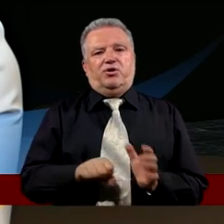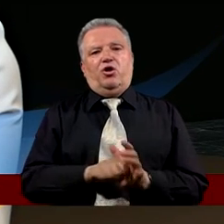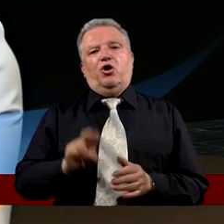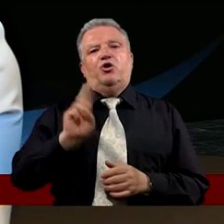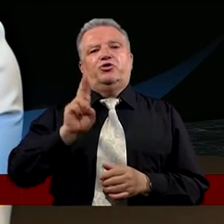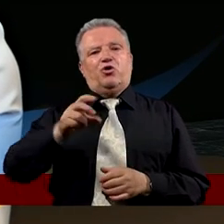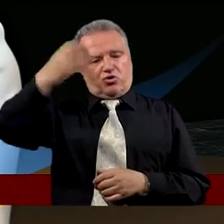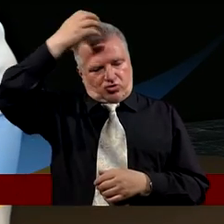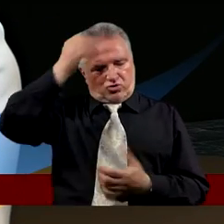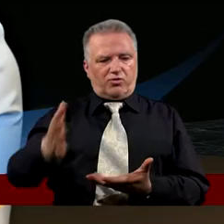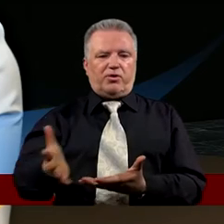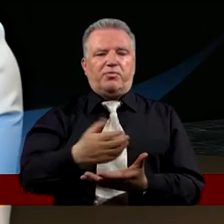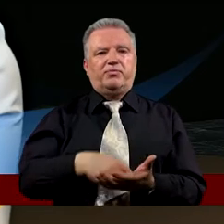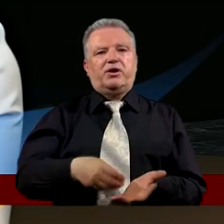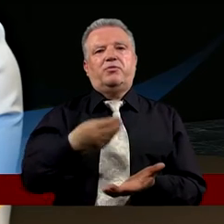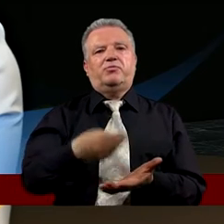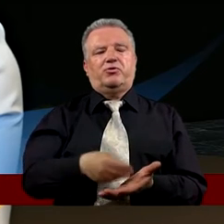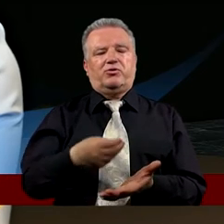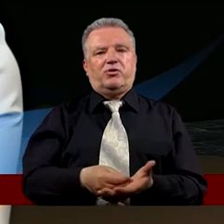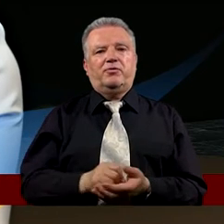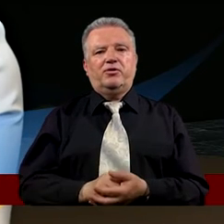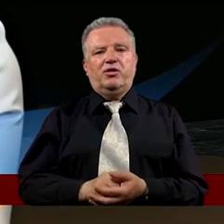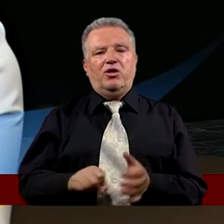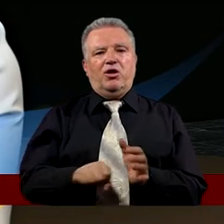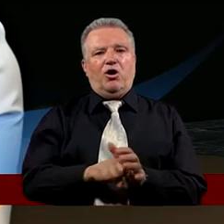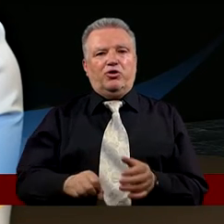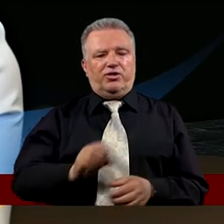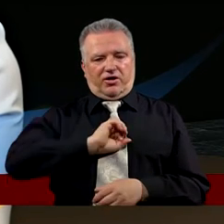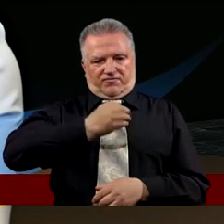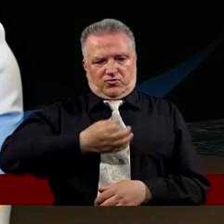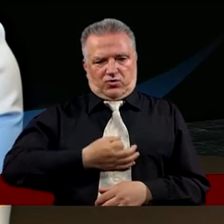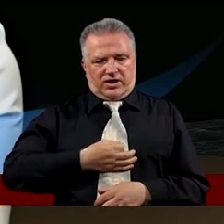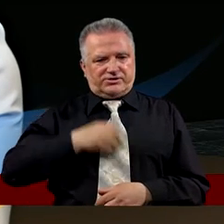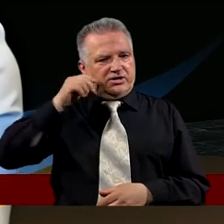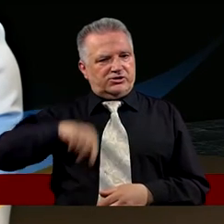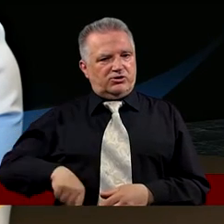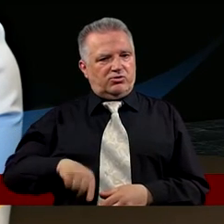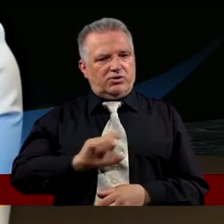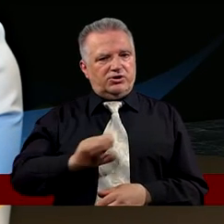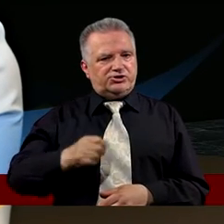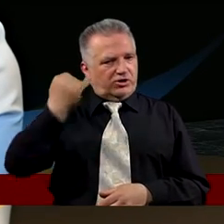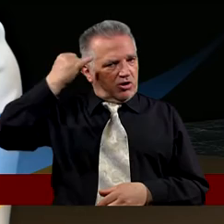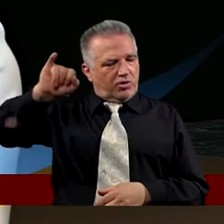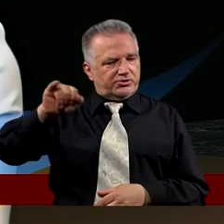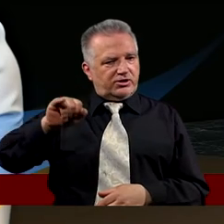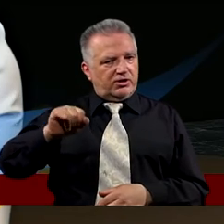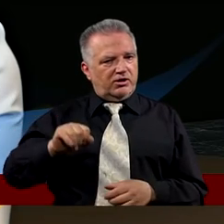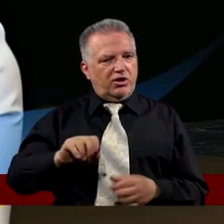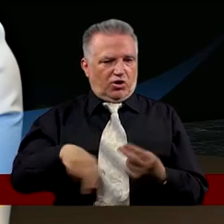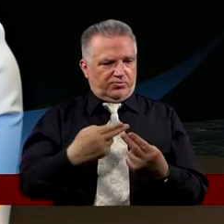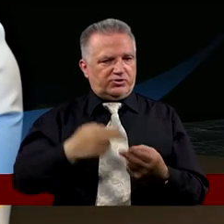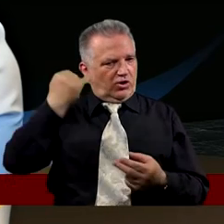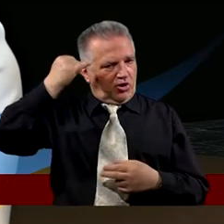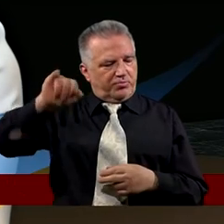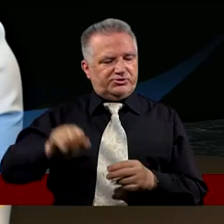Od kogo królowie ziemi Pobierają cło lub czynsz Od synów własnych Czy od obcych A on rzekł Od